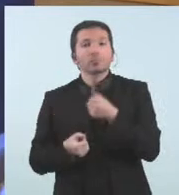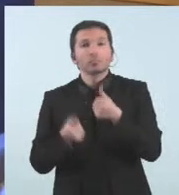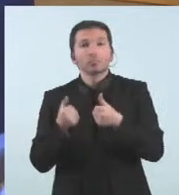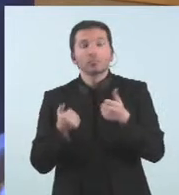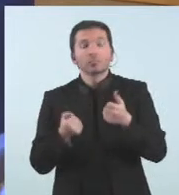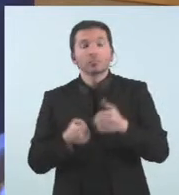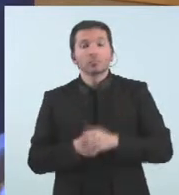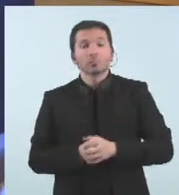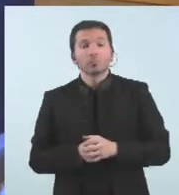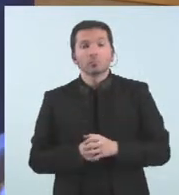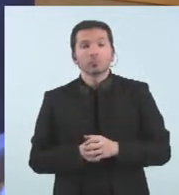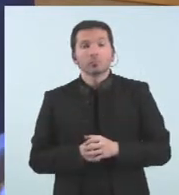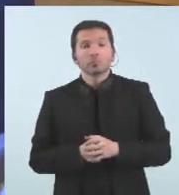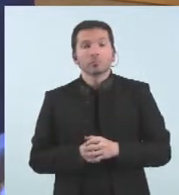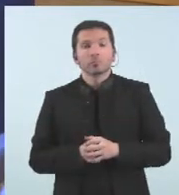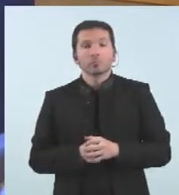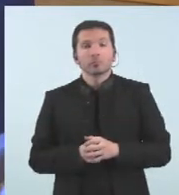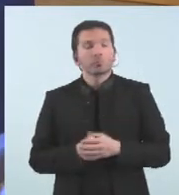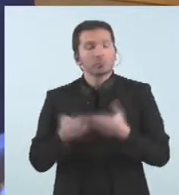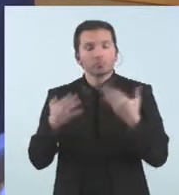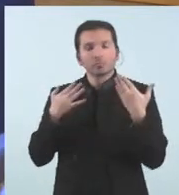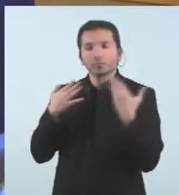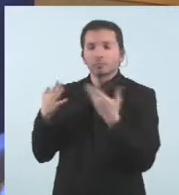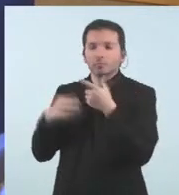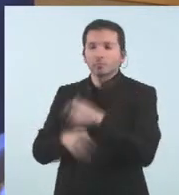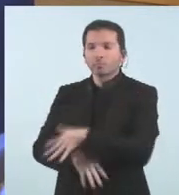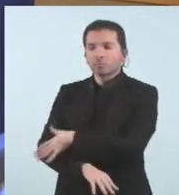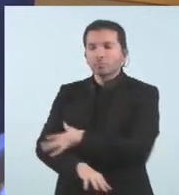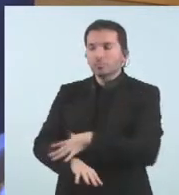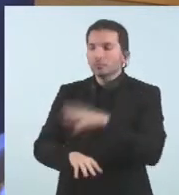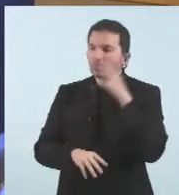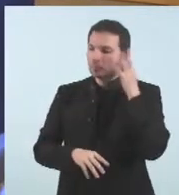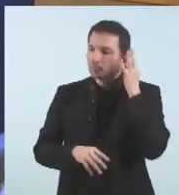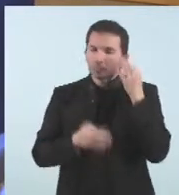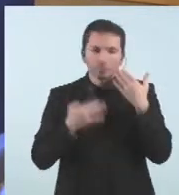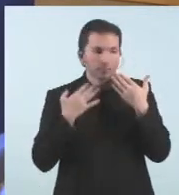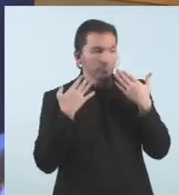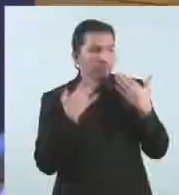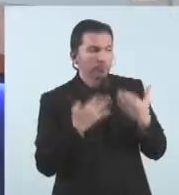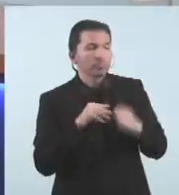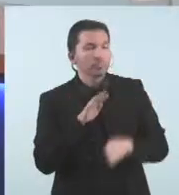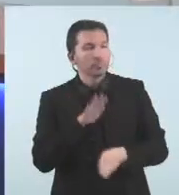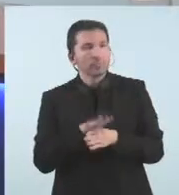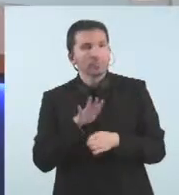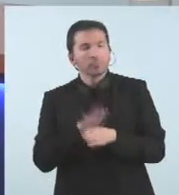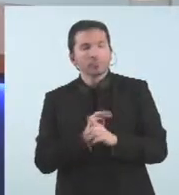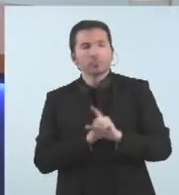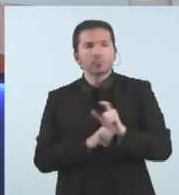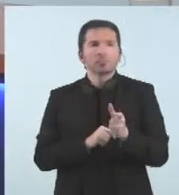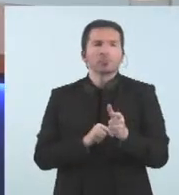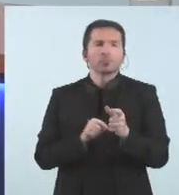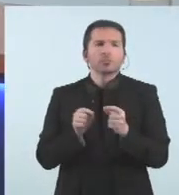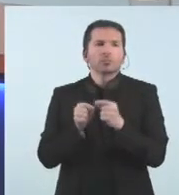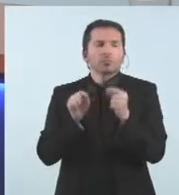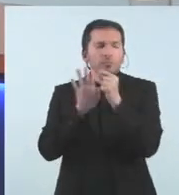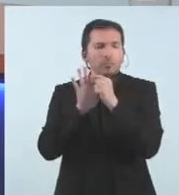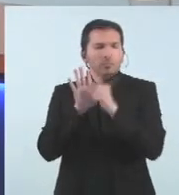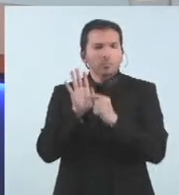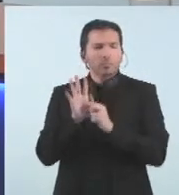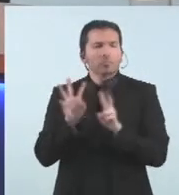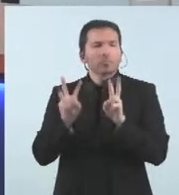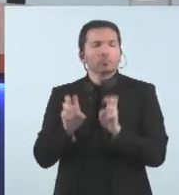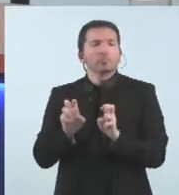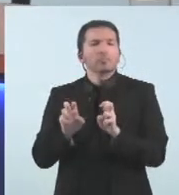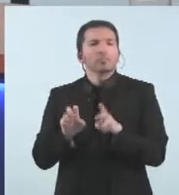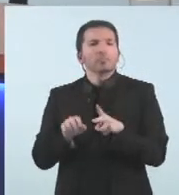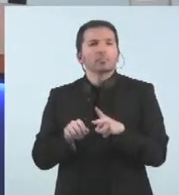Doncs moltes gràcies ministre Gràcies ministre I continuaríem amb els altres punts de l'ordre del dia i m'agradaria començar